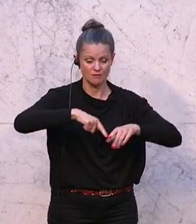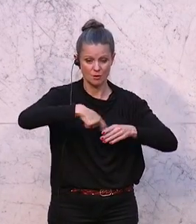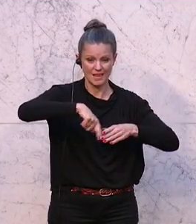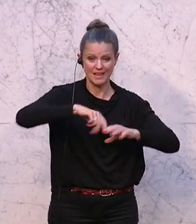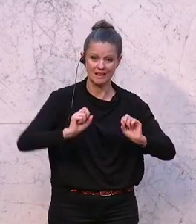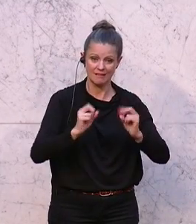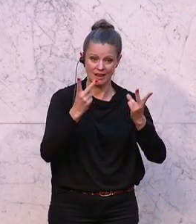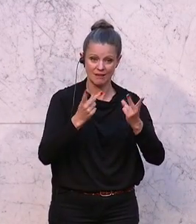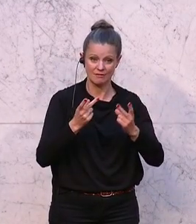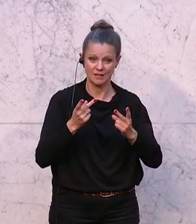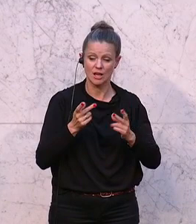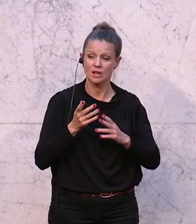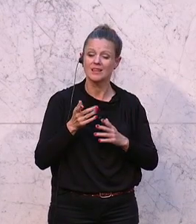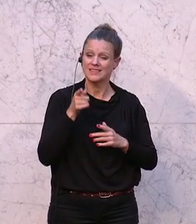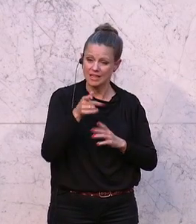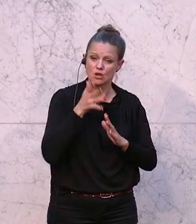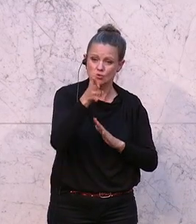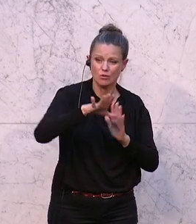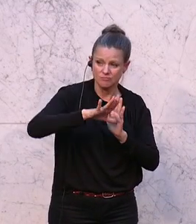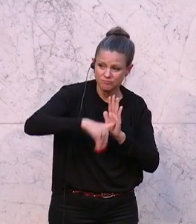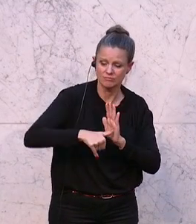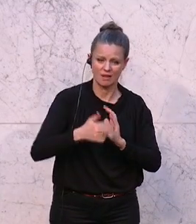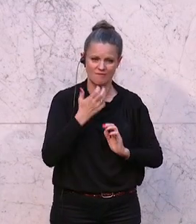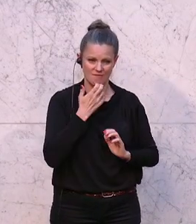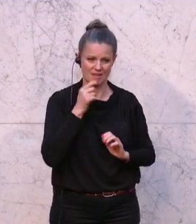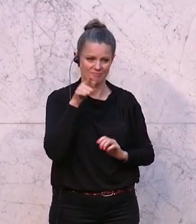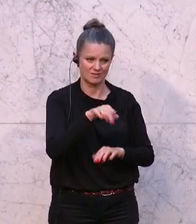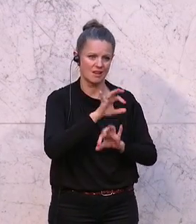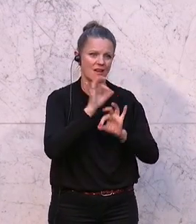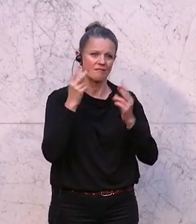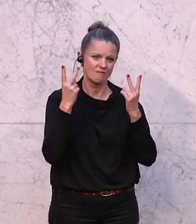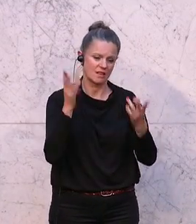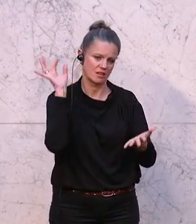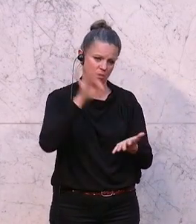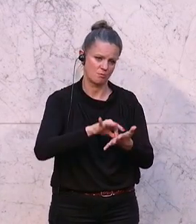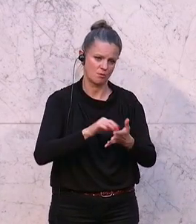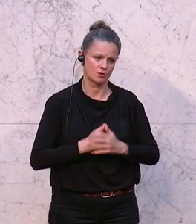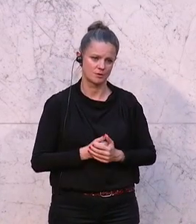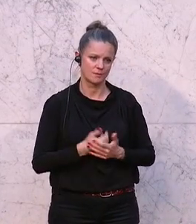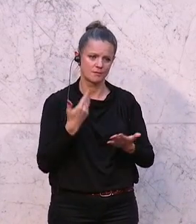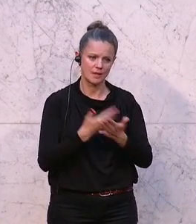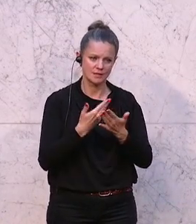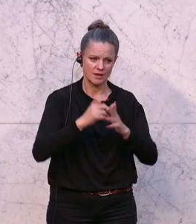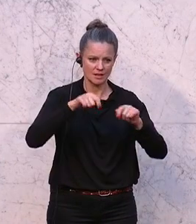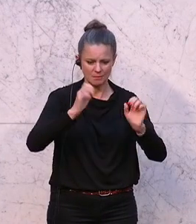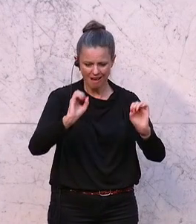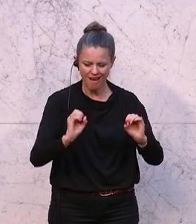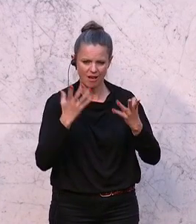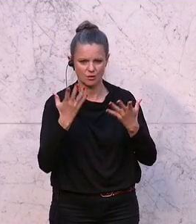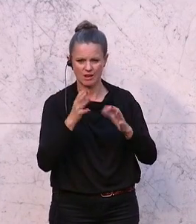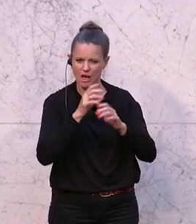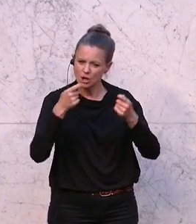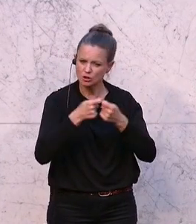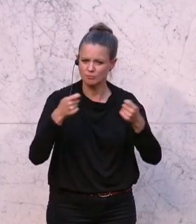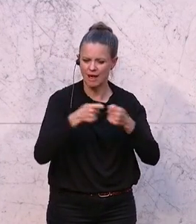diese Zukunft rauben wollen. Und genau das ist der springende Punkt. Und es gibt einen aktuellen, sehr spannenden